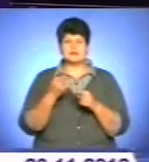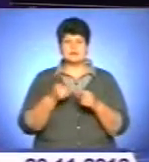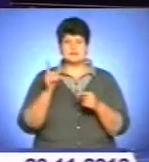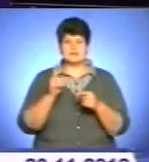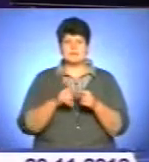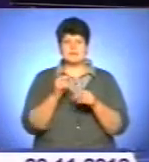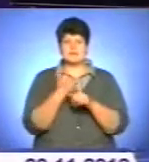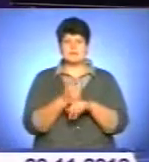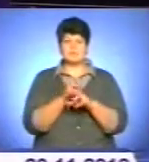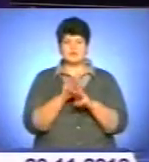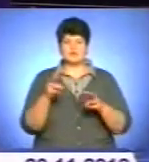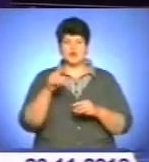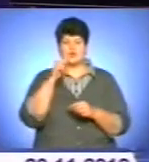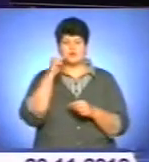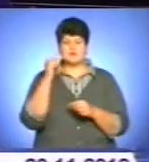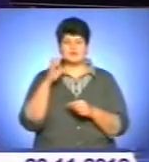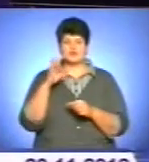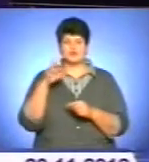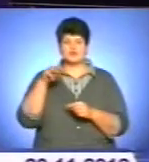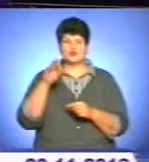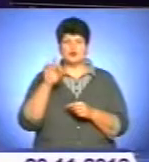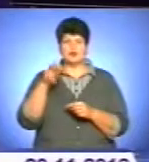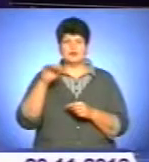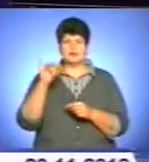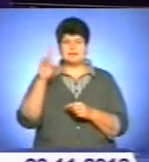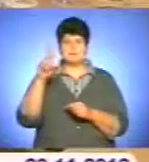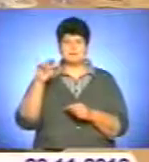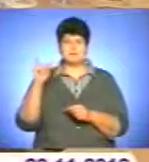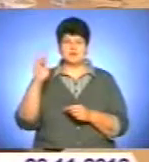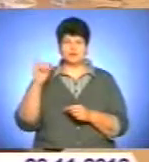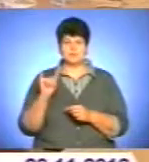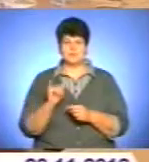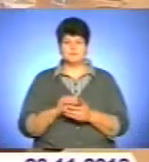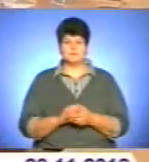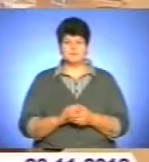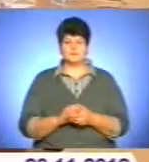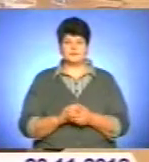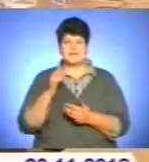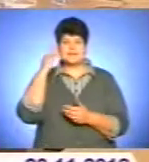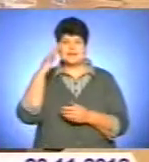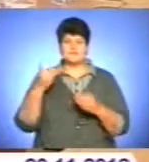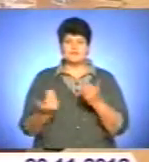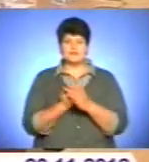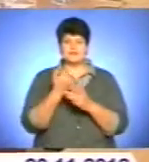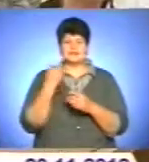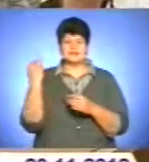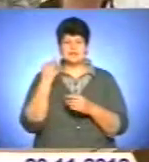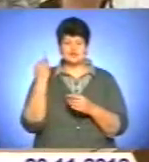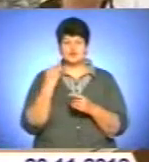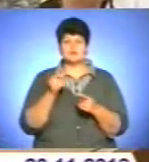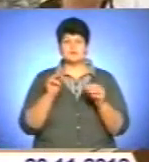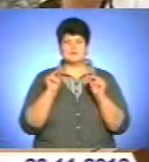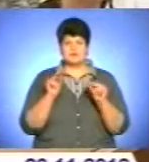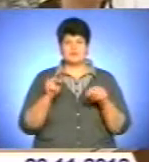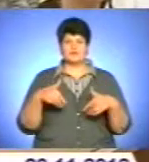-міністру Російської Федерації Петру Столипіну. Про це далі у сюжеті. Ідея відновити історичну справедливість, повернути